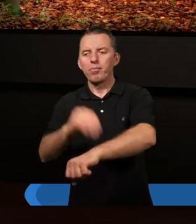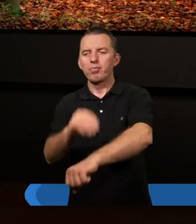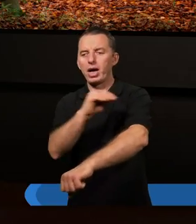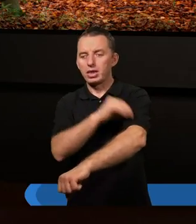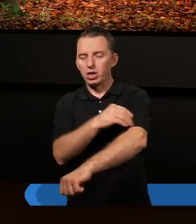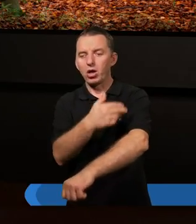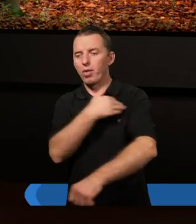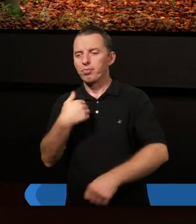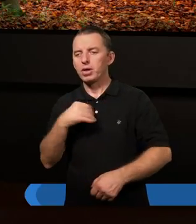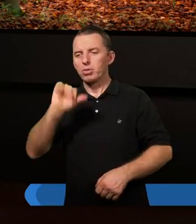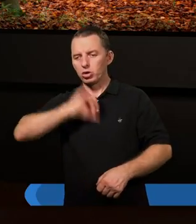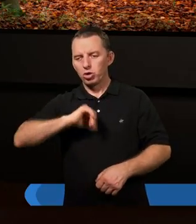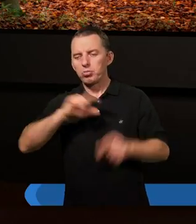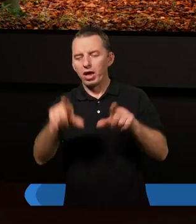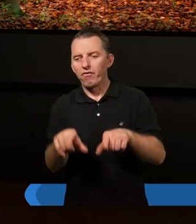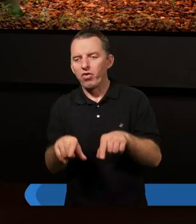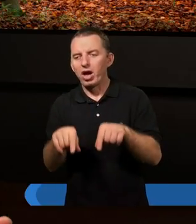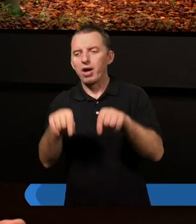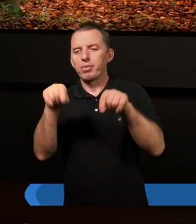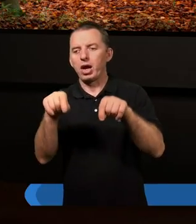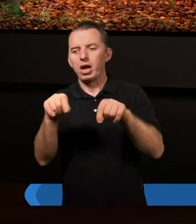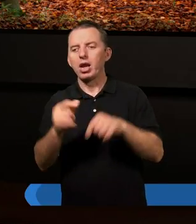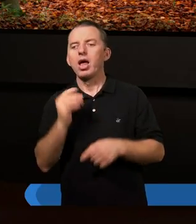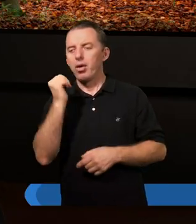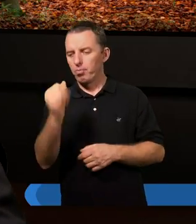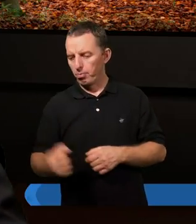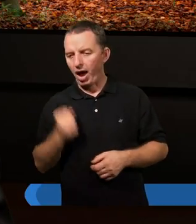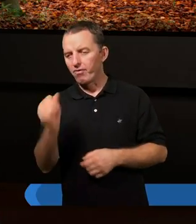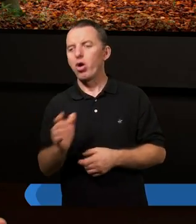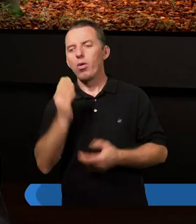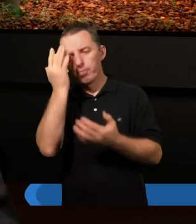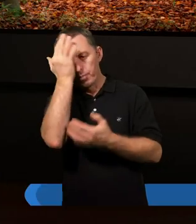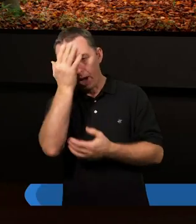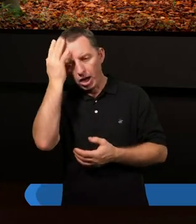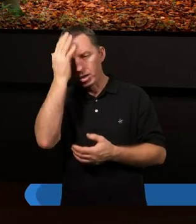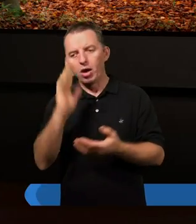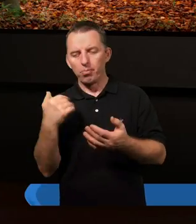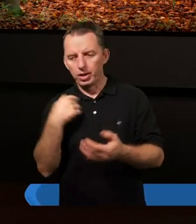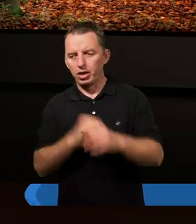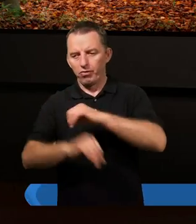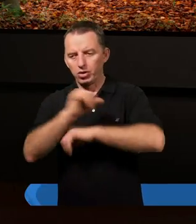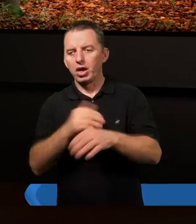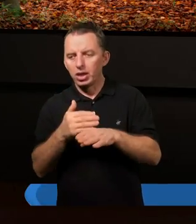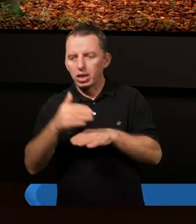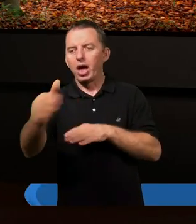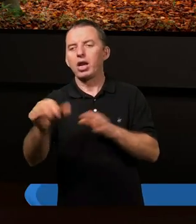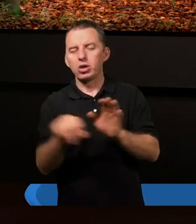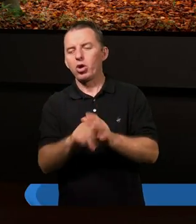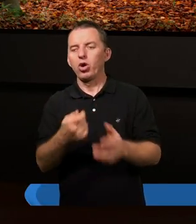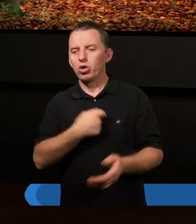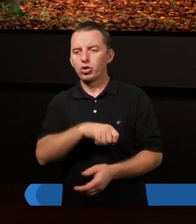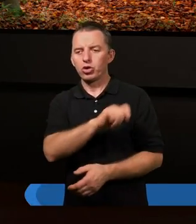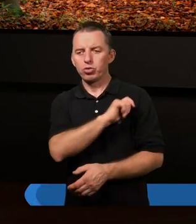byśmy sobie wybrali. Apostoł Paweł marzył o tym, żeby być w Rzymie, a potem iść dalej do Hiszpanii.